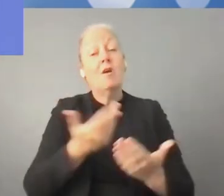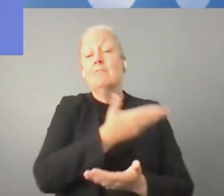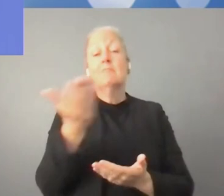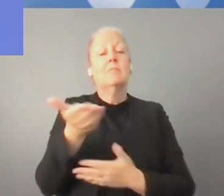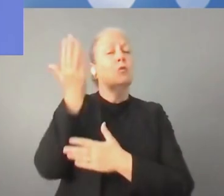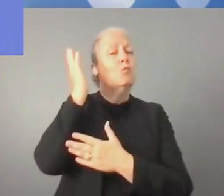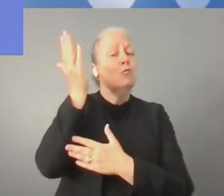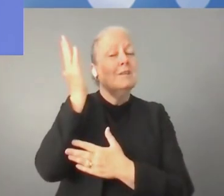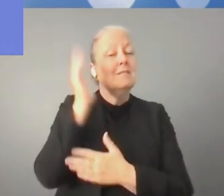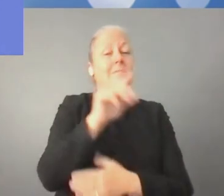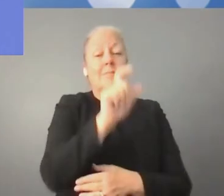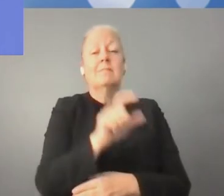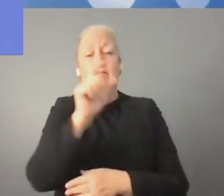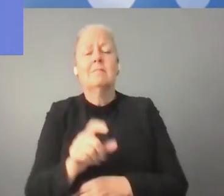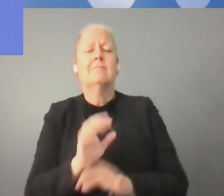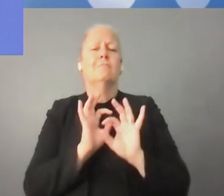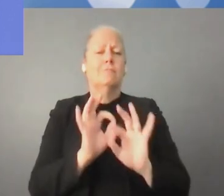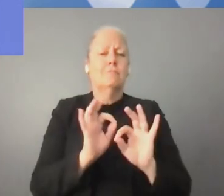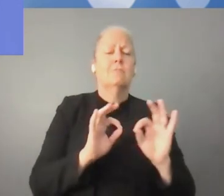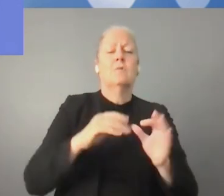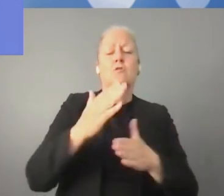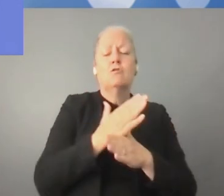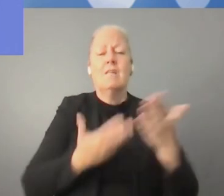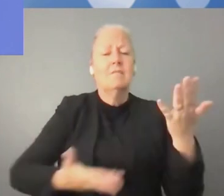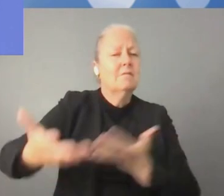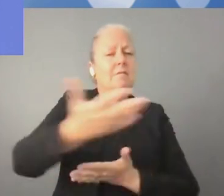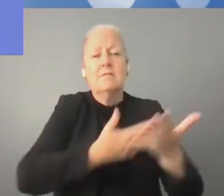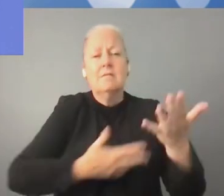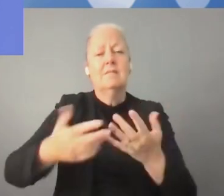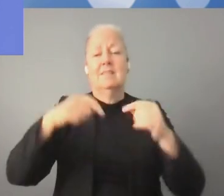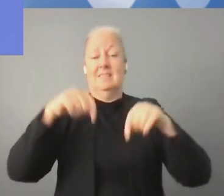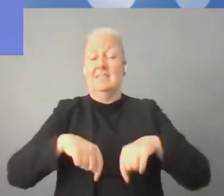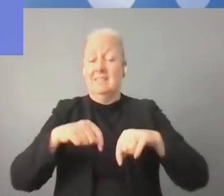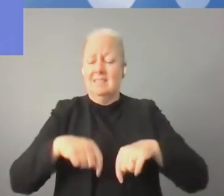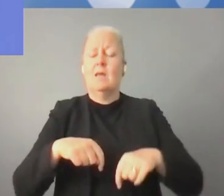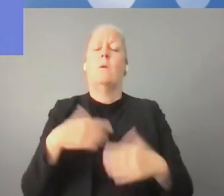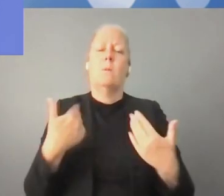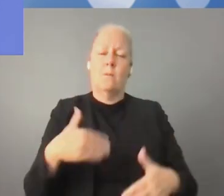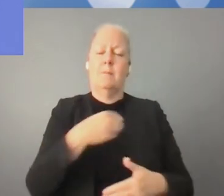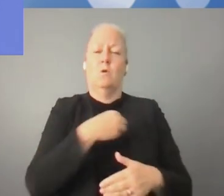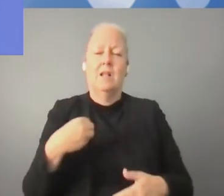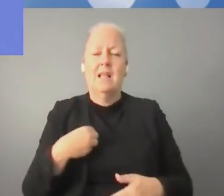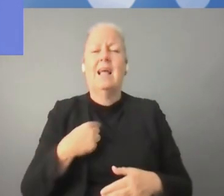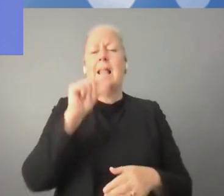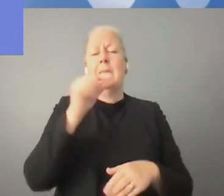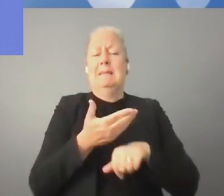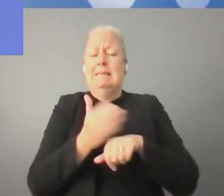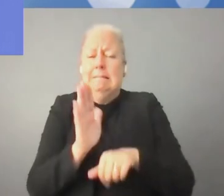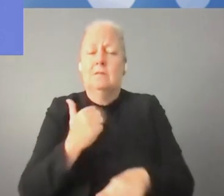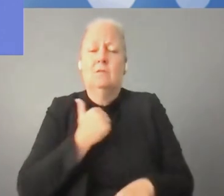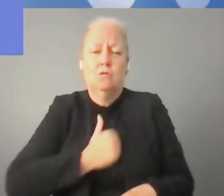ليونة في الوصول إلى ضوابط قانونية. وشكراً على إصغائكم